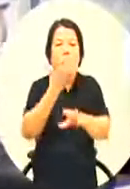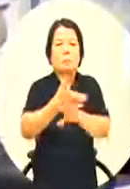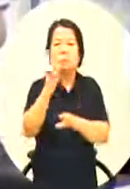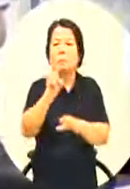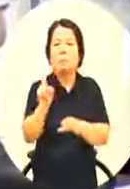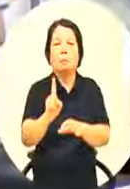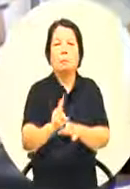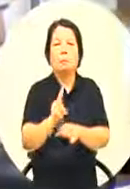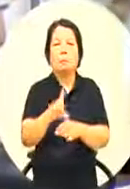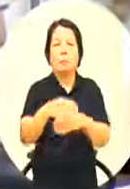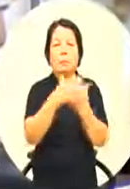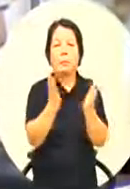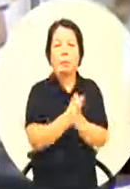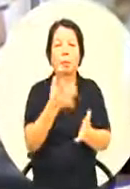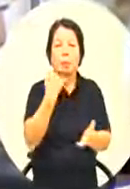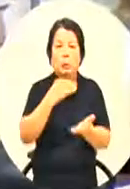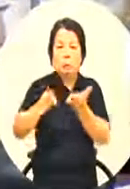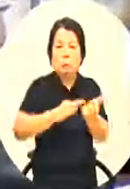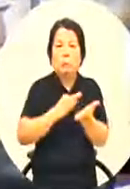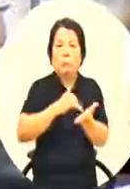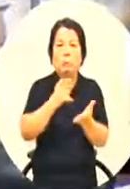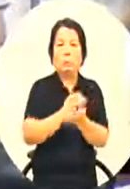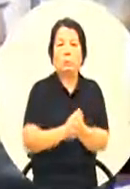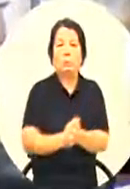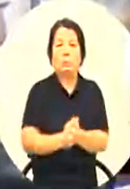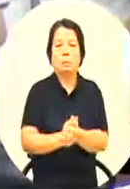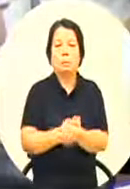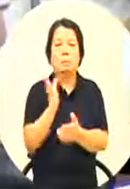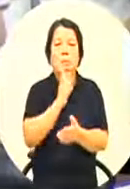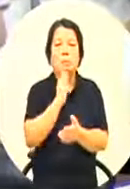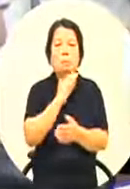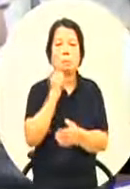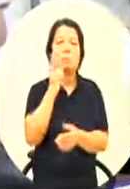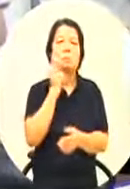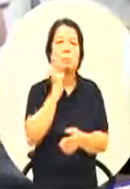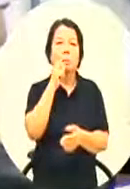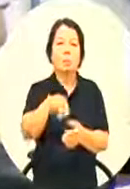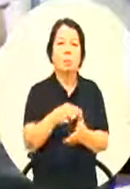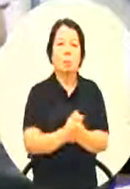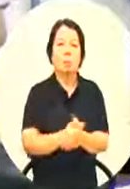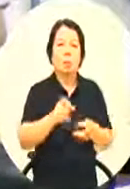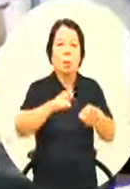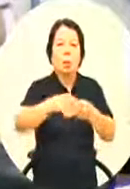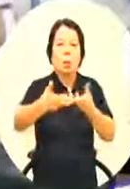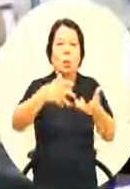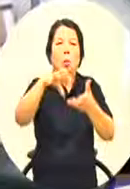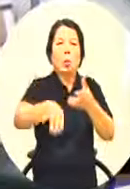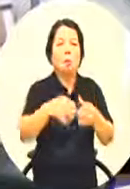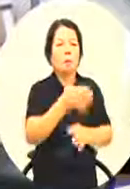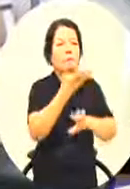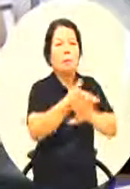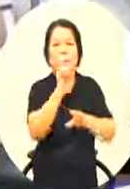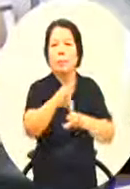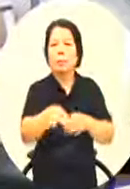甚至于轮回拍卖拍梯那我还拜托公务局公务局说这我不要放在教育局说我不知道不错但是